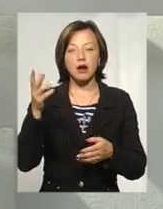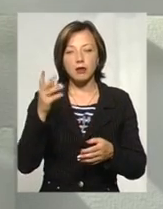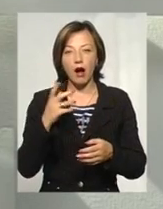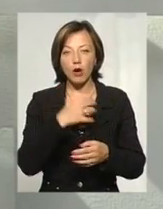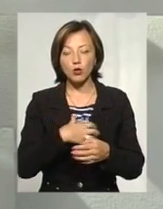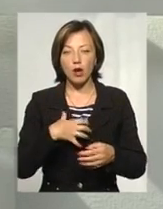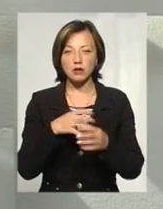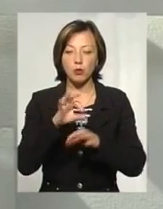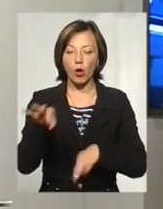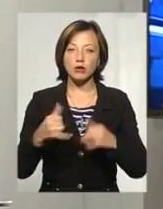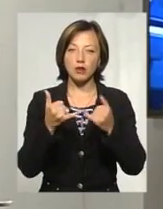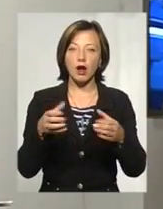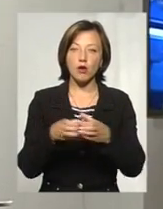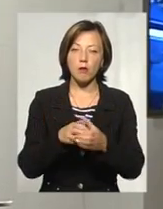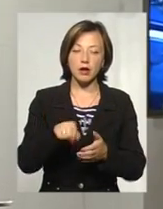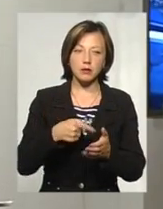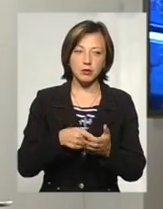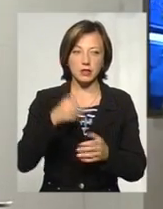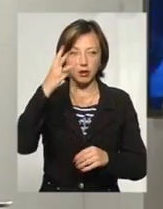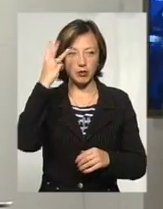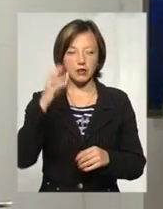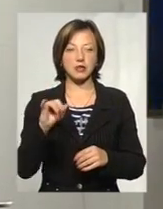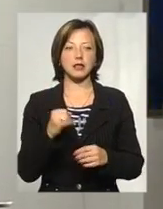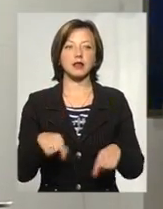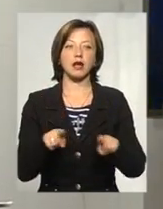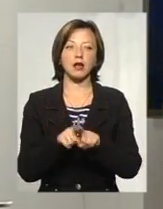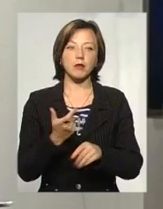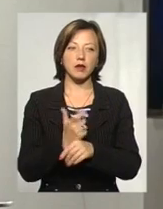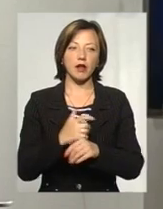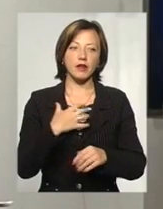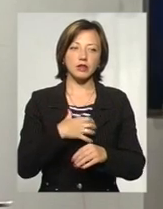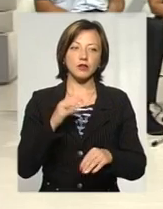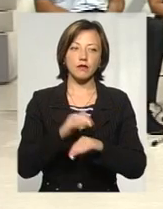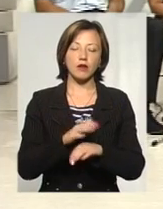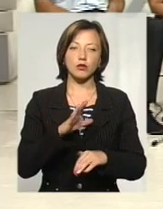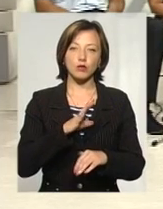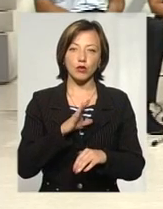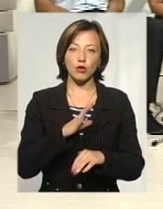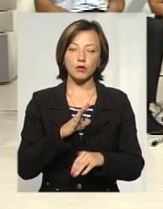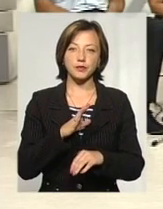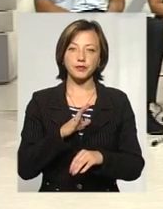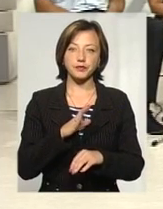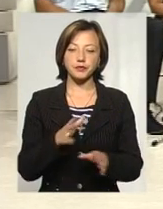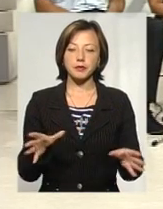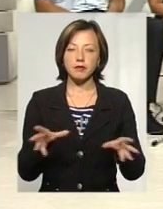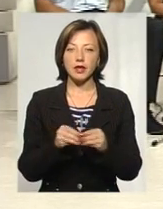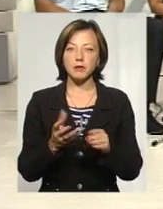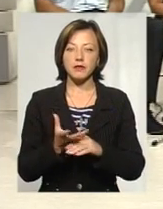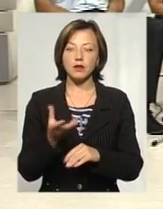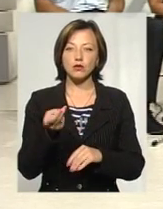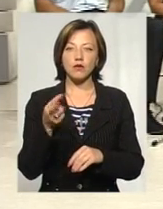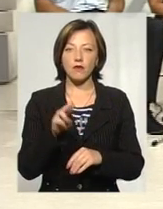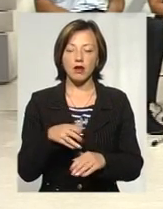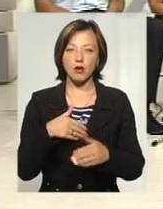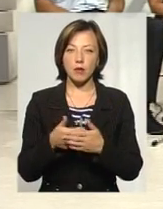актуальність проєкту для громади міста Хмельницького. І таким найважливішим фактором було відповідно співфінансування громадської